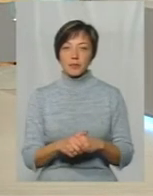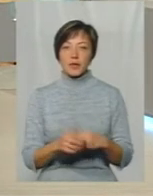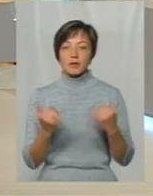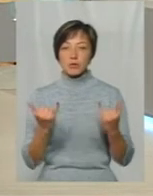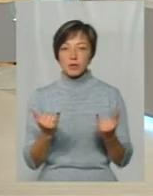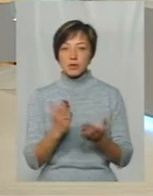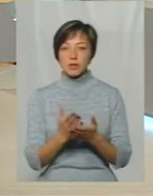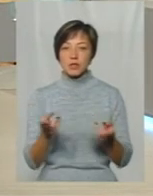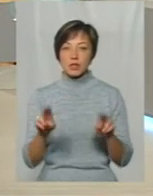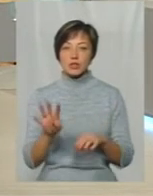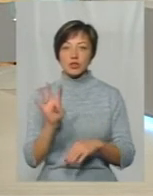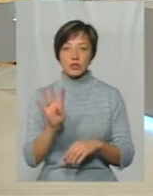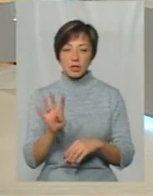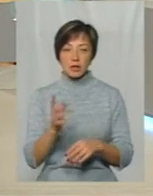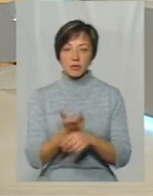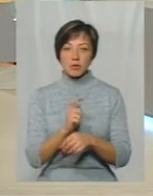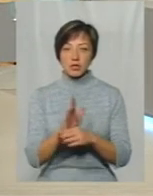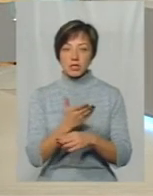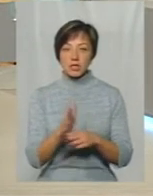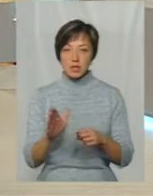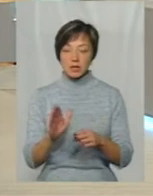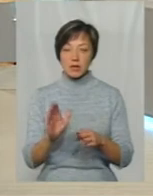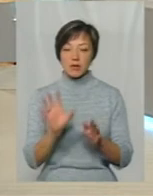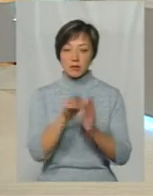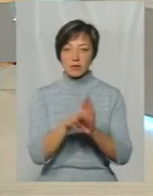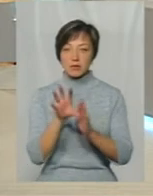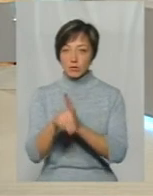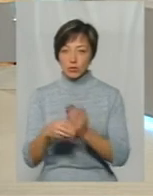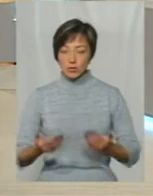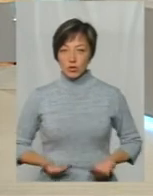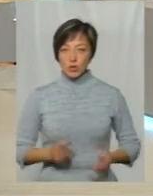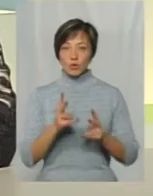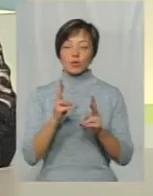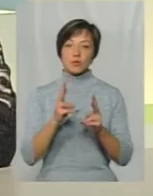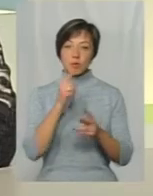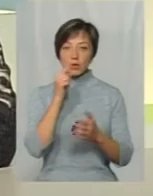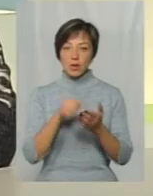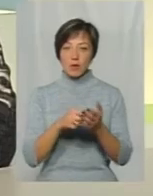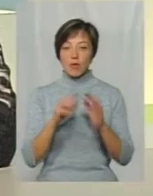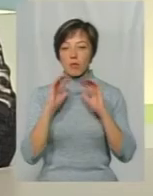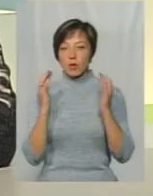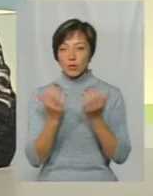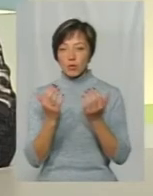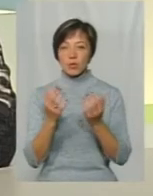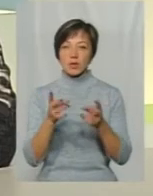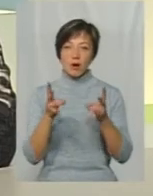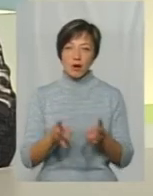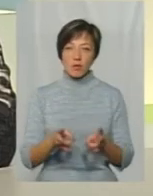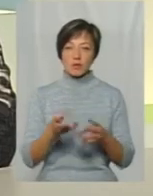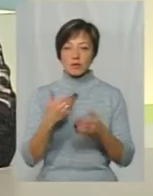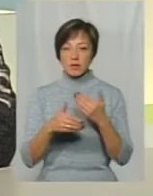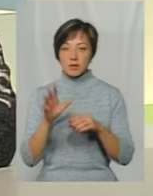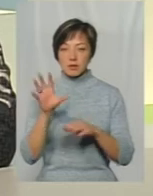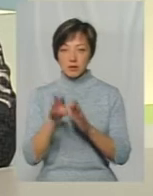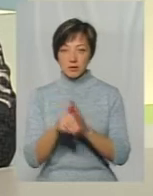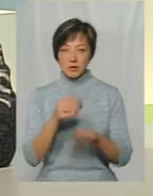сьогодні в мене їх залишилось 4 Більша частина з них ми пристроїли Хтось потрапив в притулок, оскільки отримав травму і вже з інвалідністю